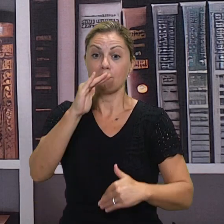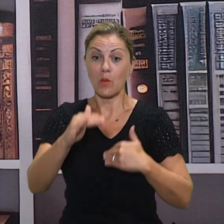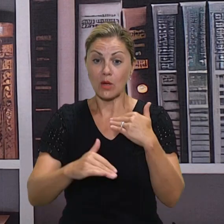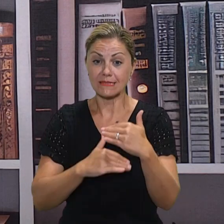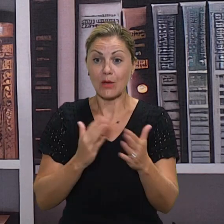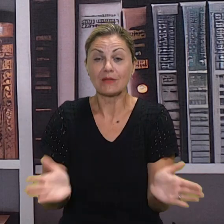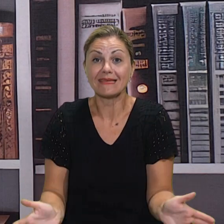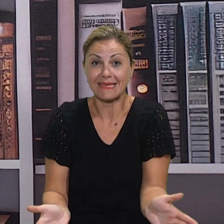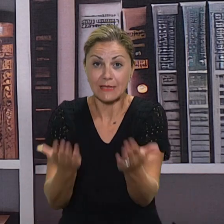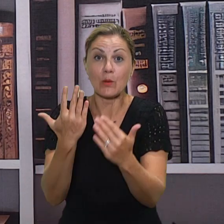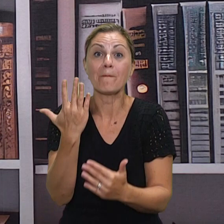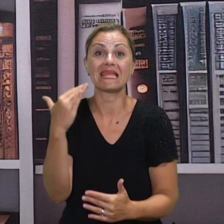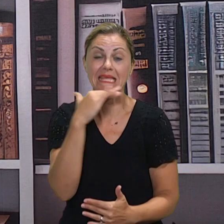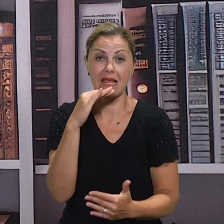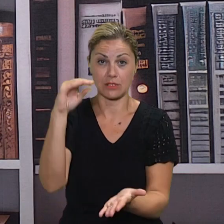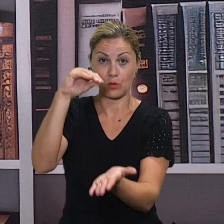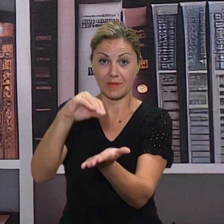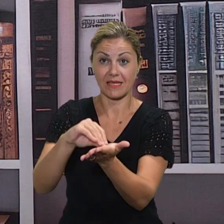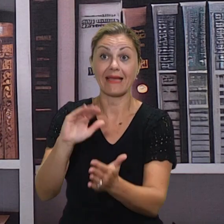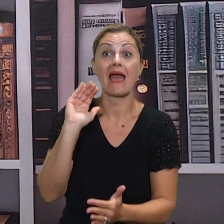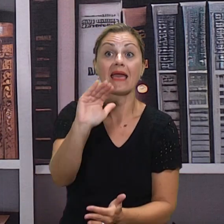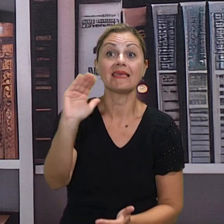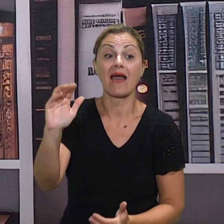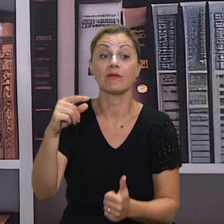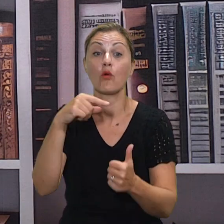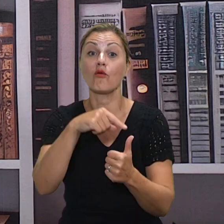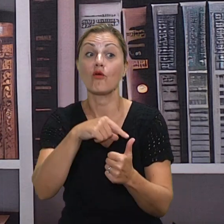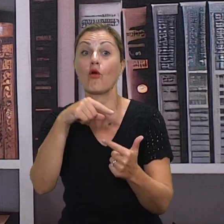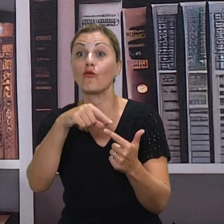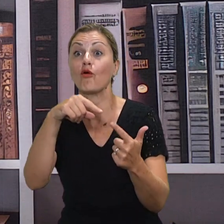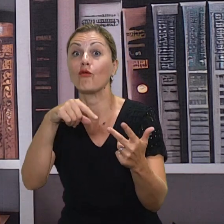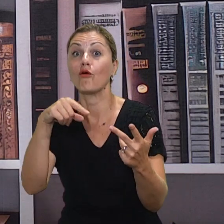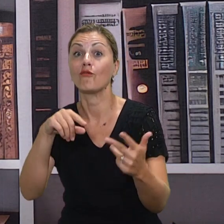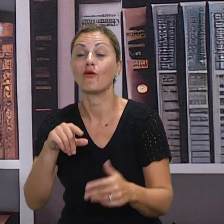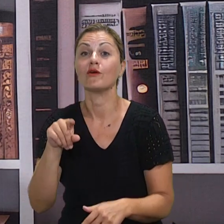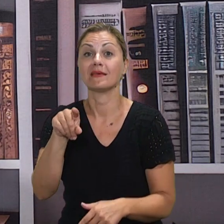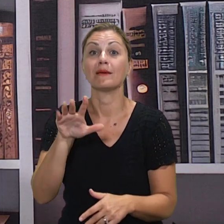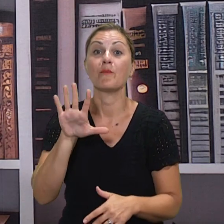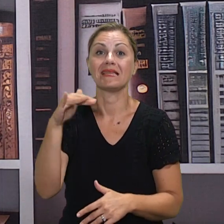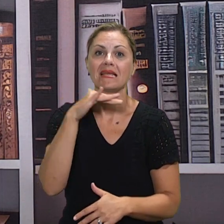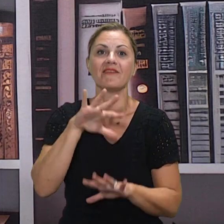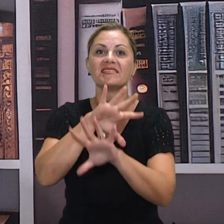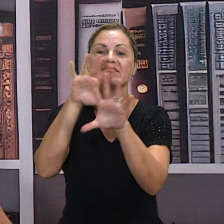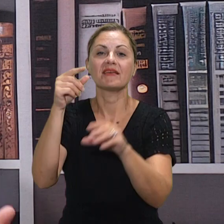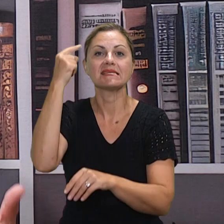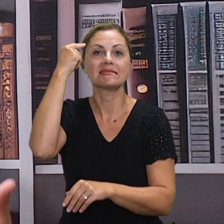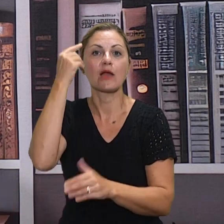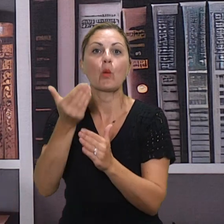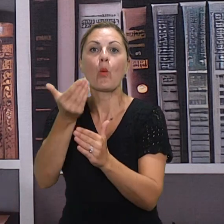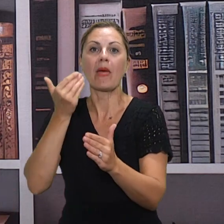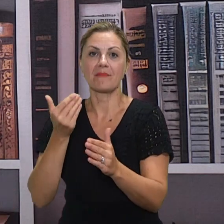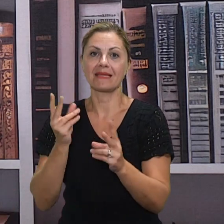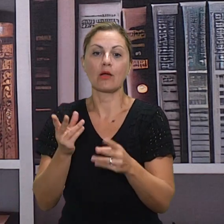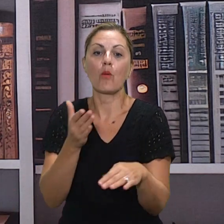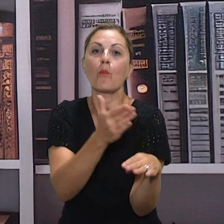koje djete voli, će mu više naginje. Tako da učitelji od petog do osmog razreda već imaju nekakve zaokružene cijeline i mogu nastaviti